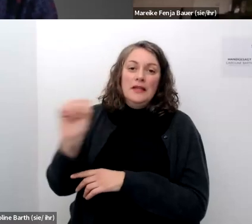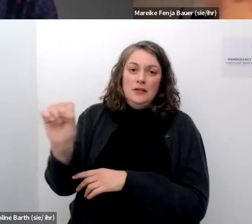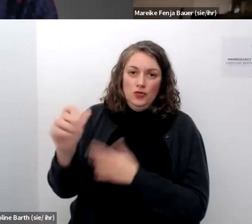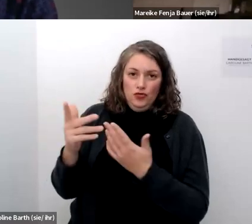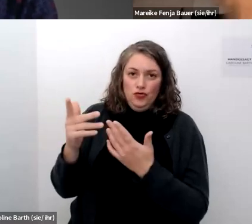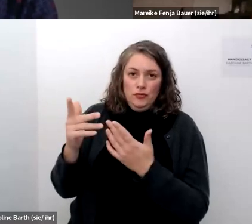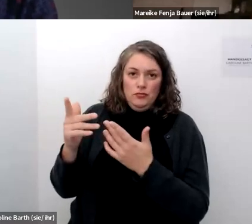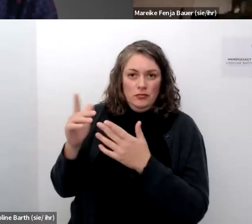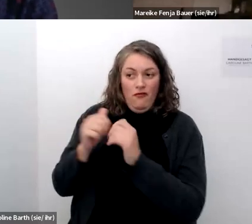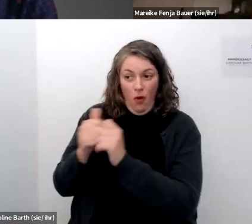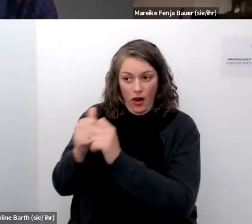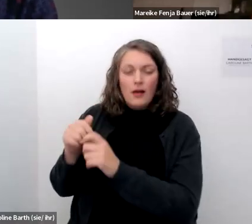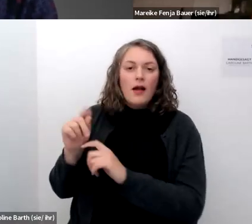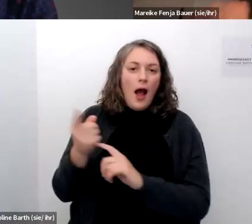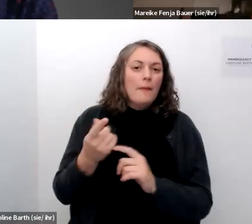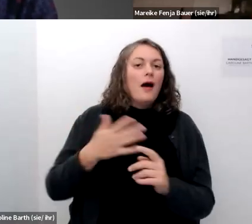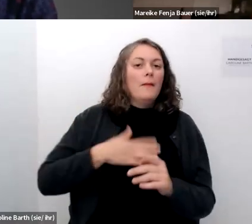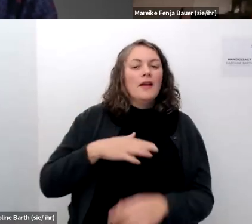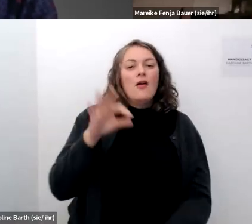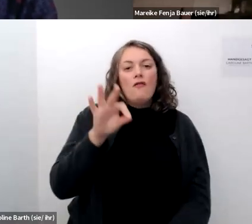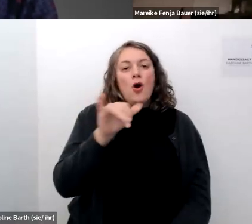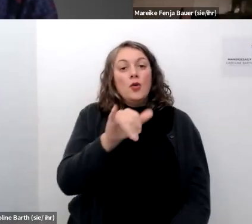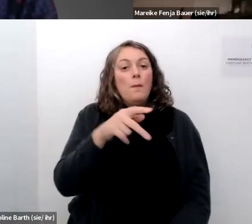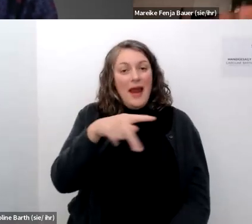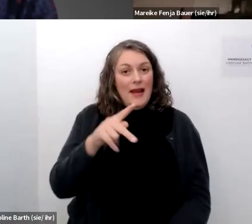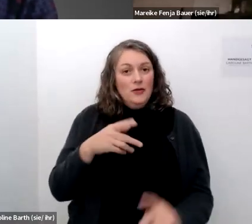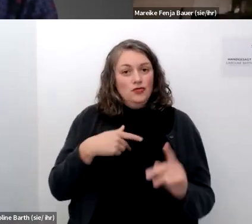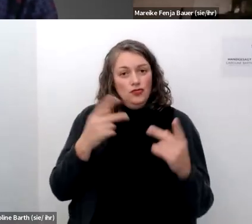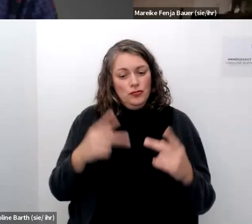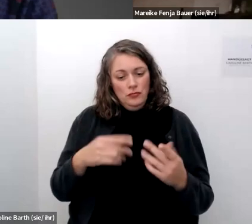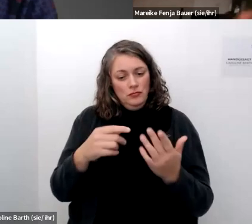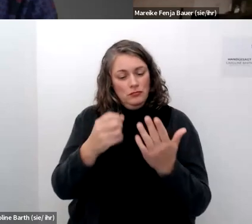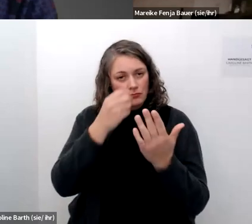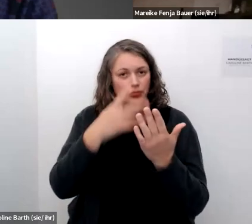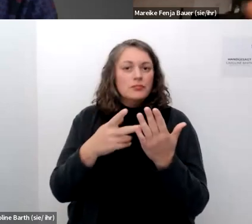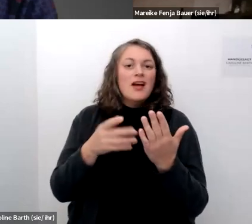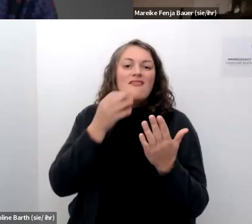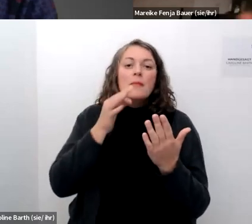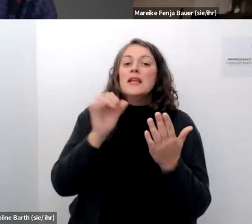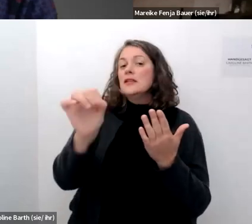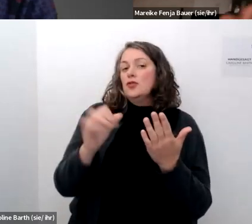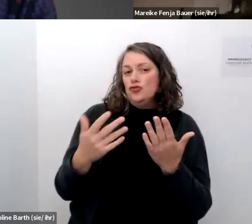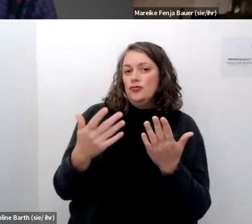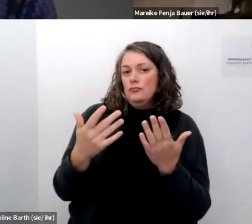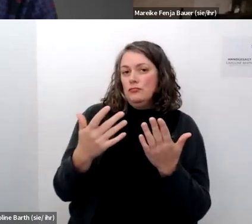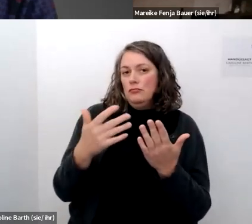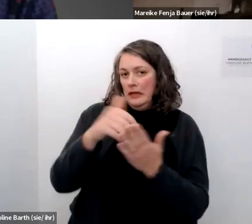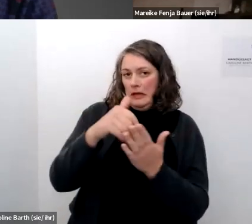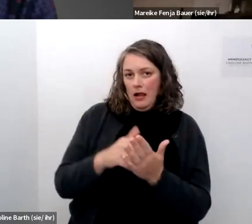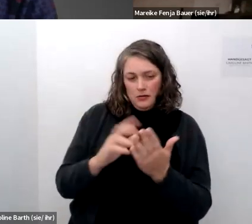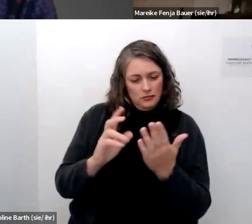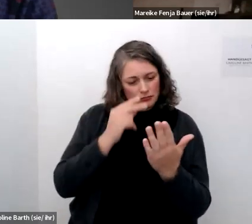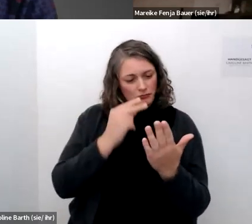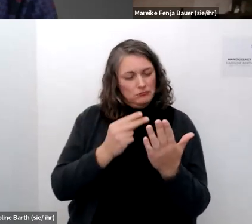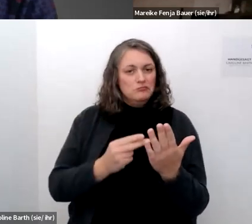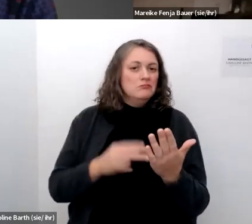gestreut also ne auch da hat es ja auch durchaus den effekt dass es so ein diskurs vielleicht aufbrechen kann und diese erzählung von so filter bubbles dann vielleicht gar nicht mehr